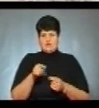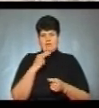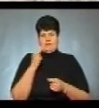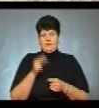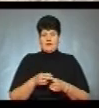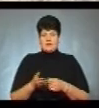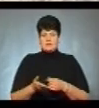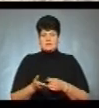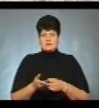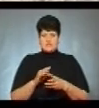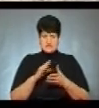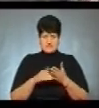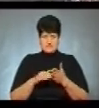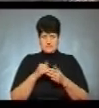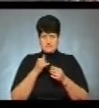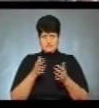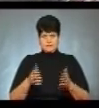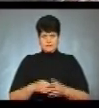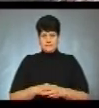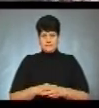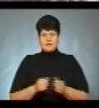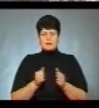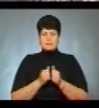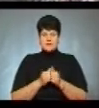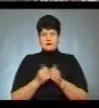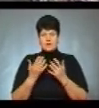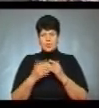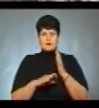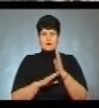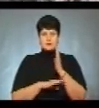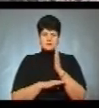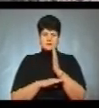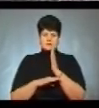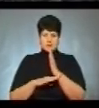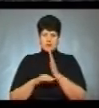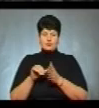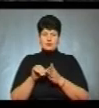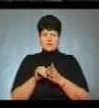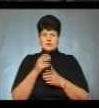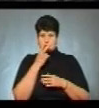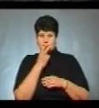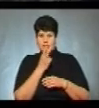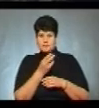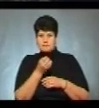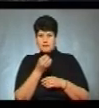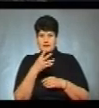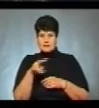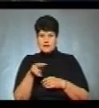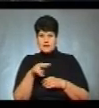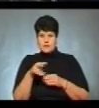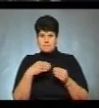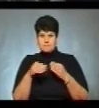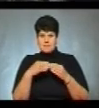взагалі нереально. Біля декількох берез у парку «Загребелля» учасники рейду помітили 15-літрові